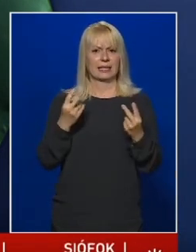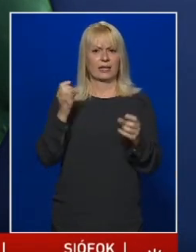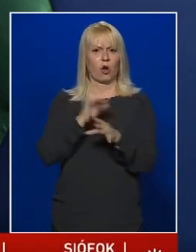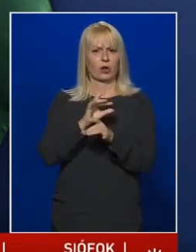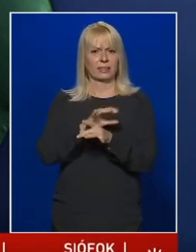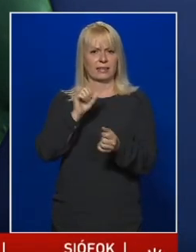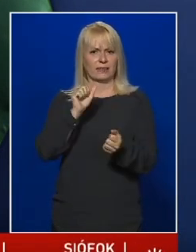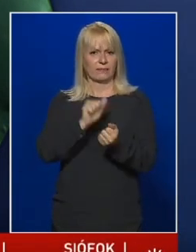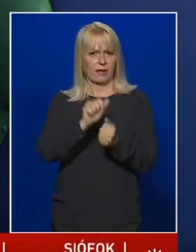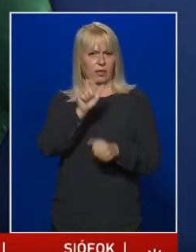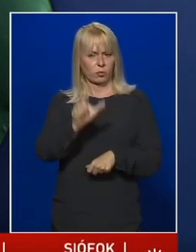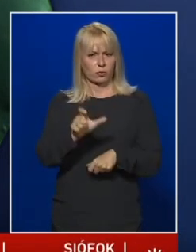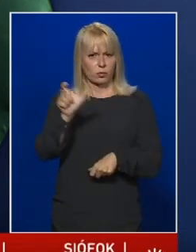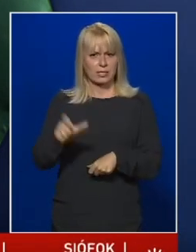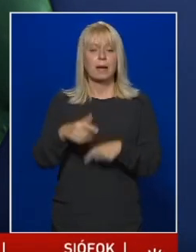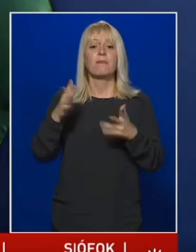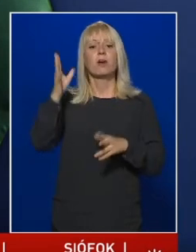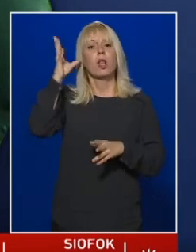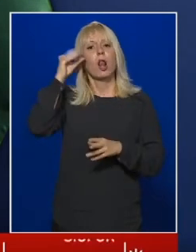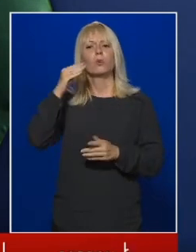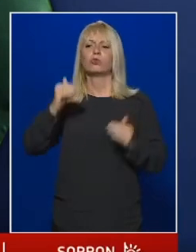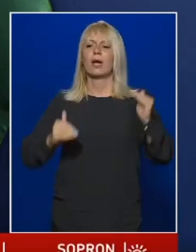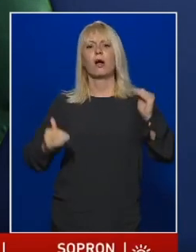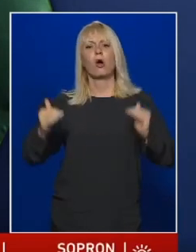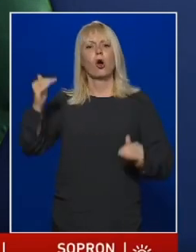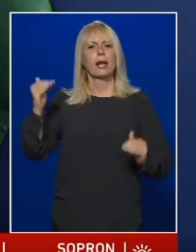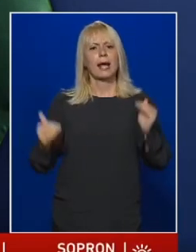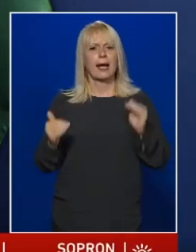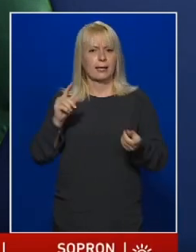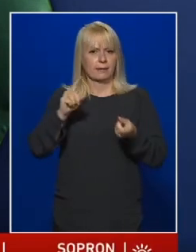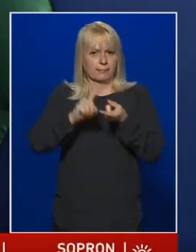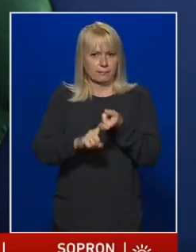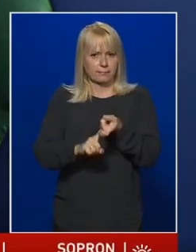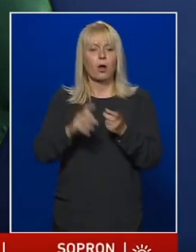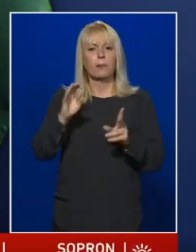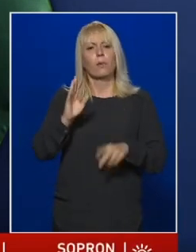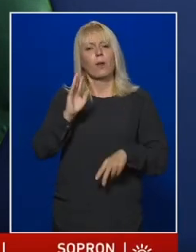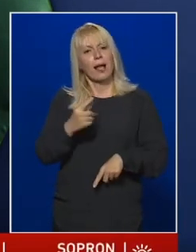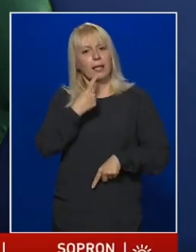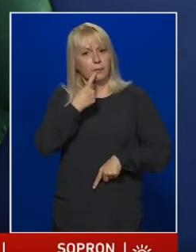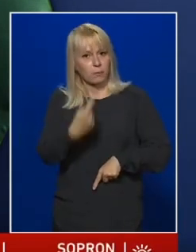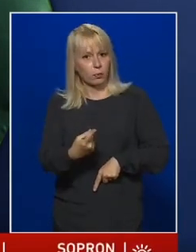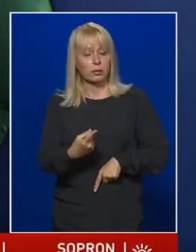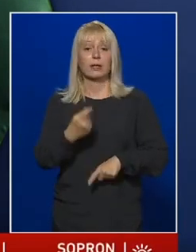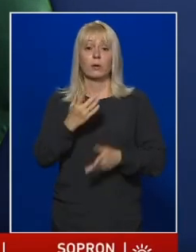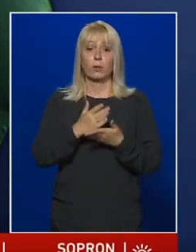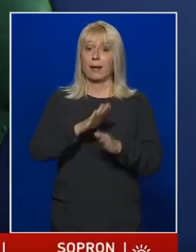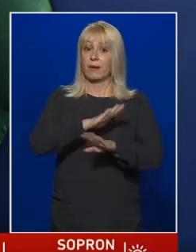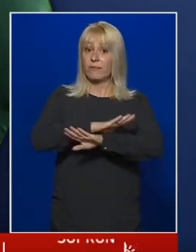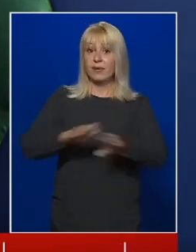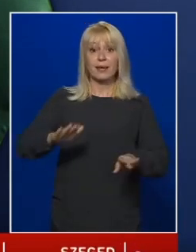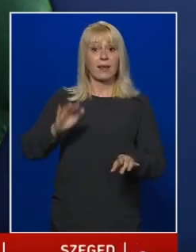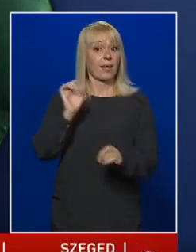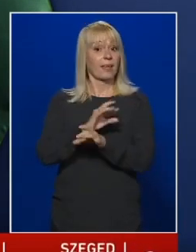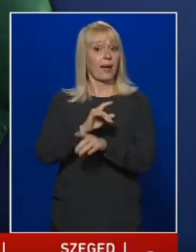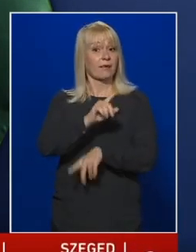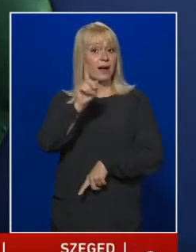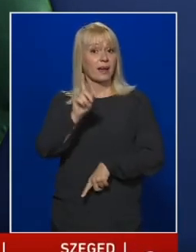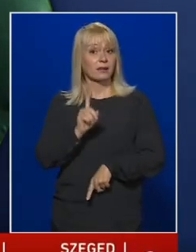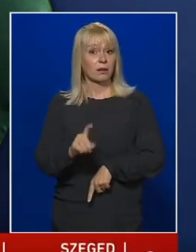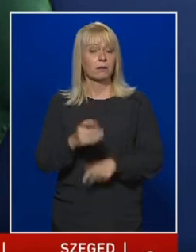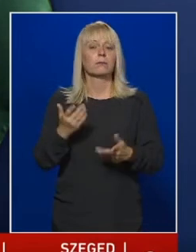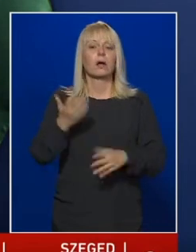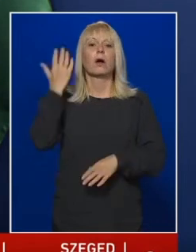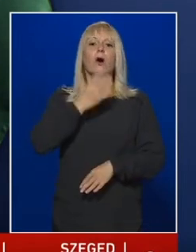számát, vagy a lakossághoz viszonyított arányát illetően, amikor kijelenthető, hogy lényegében vége a járványnak? Ha